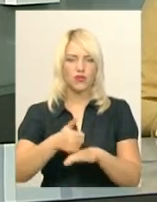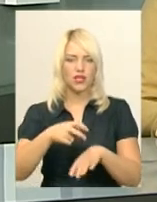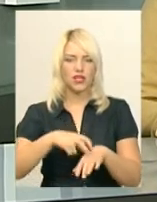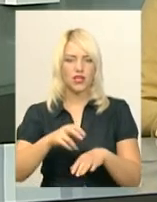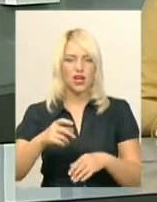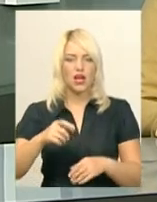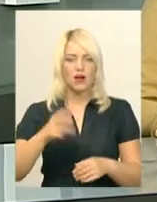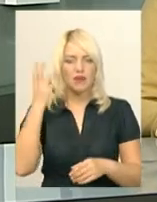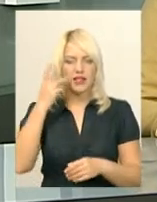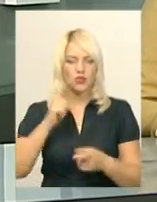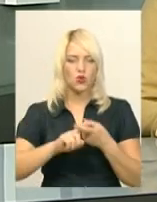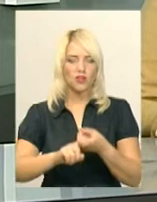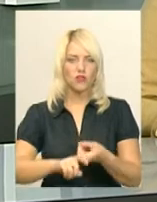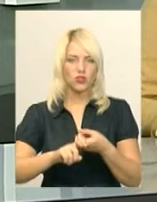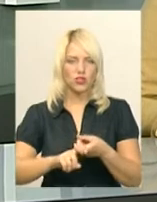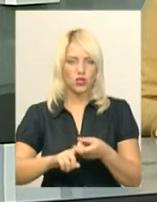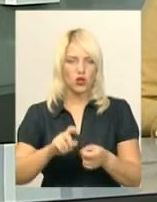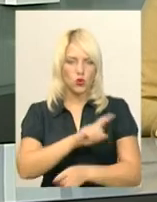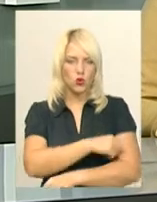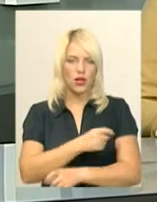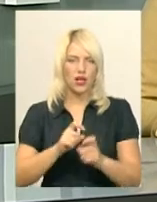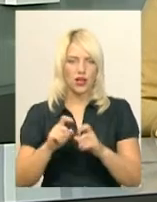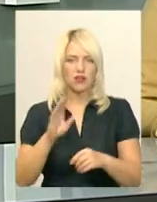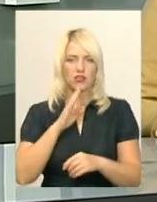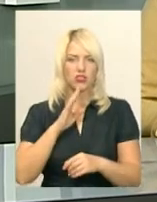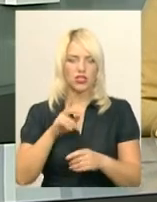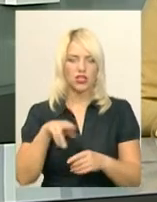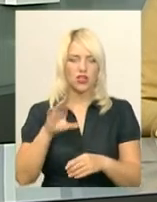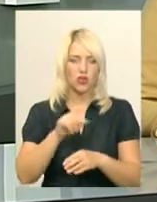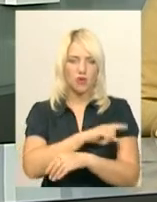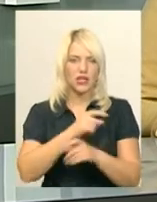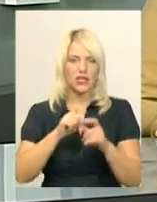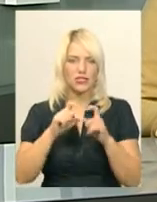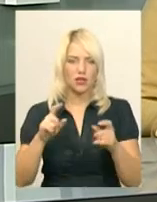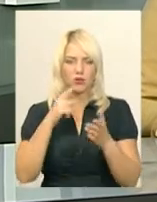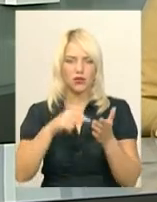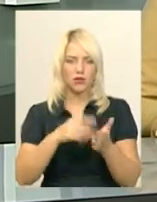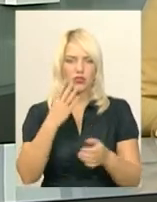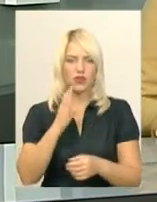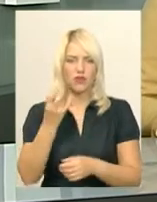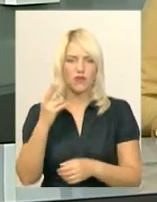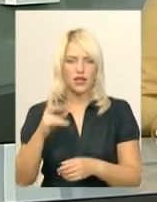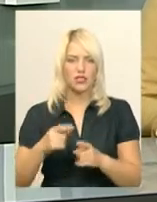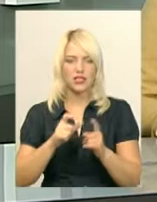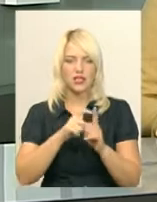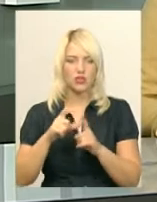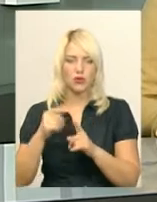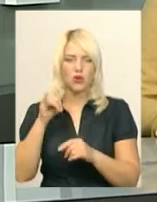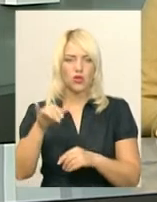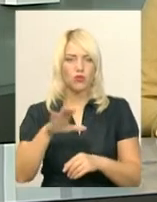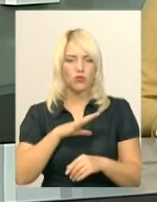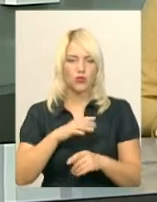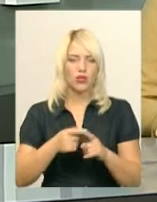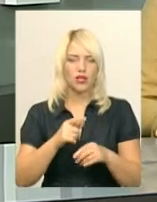інфекційної лікарні Оксана Піддубна. Нагадаю, жінка до медзакоду потрапила 4 вересня. За словами Оксани Піддубної, у неї були